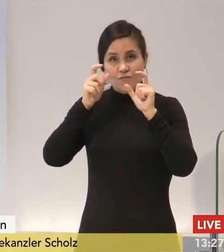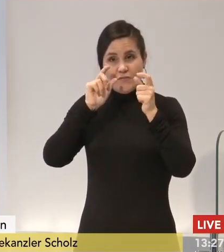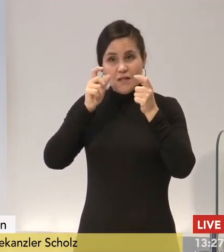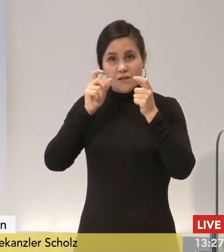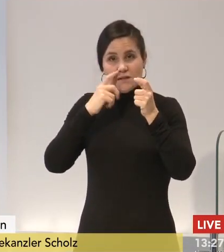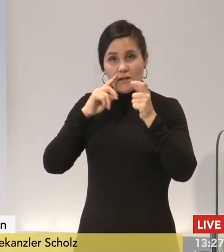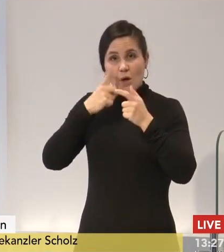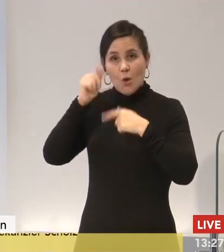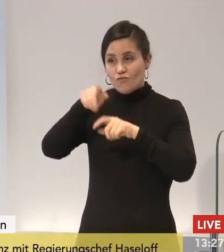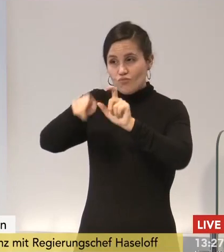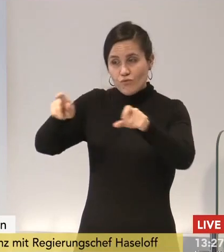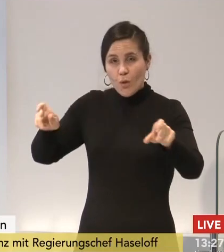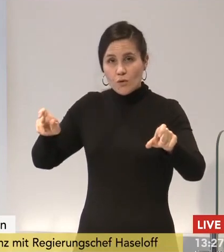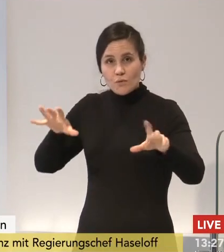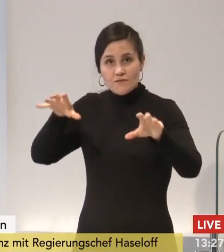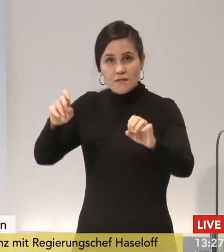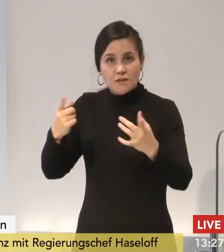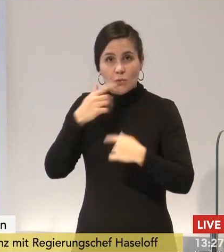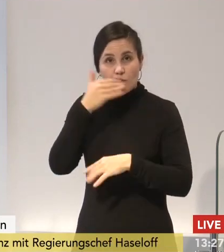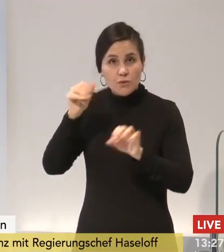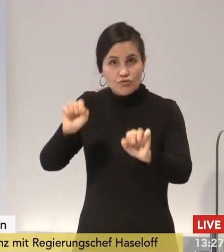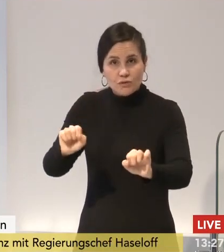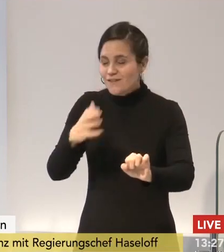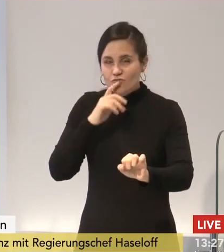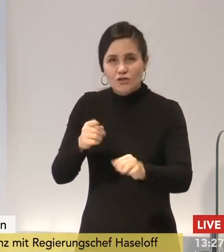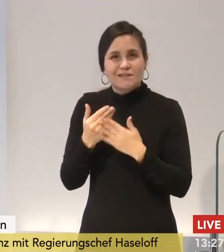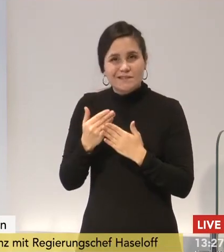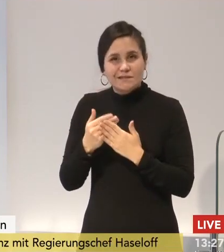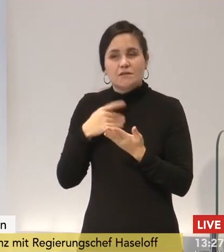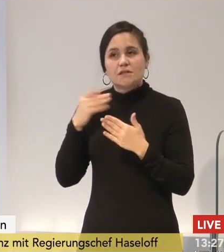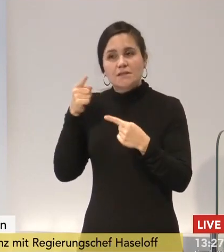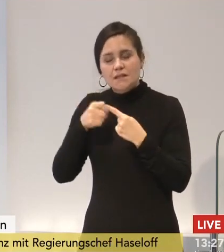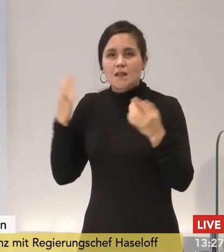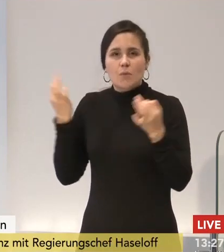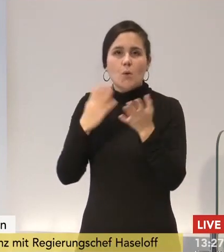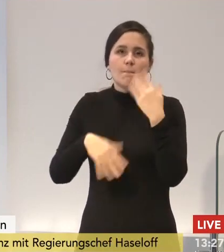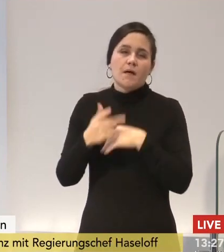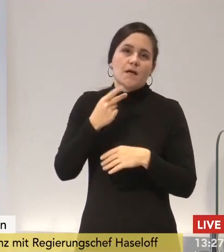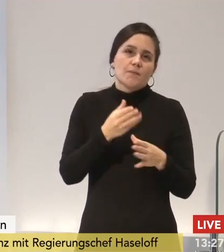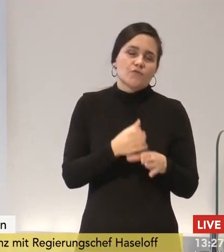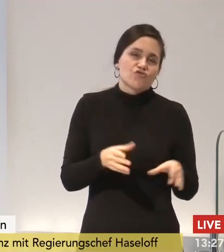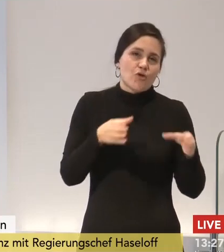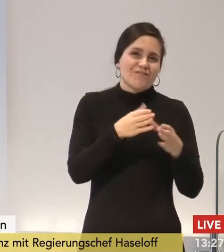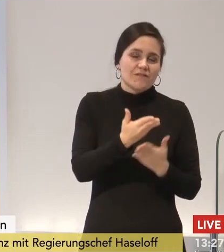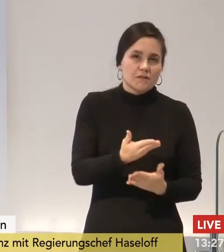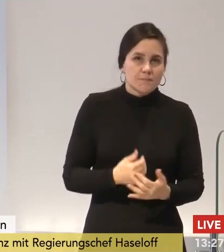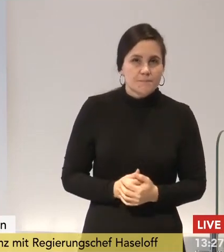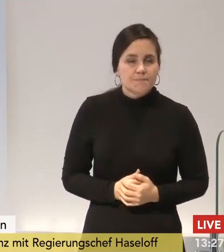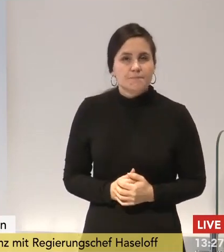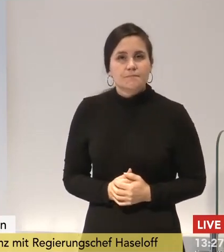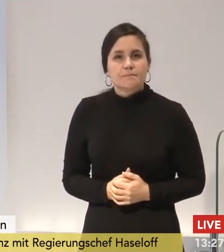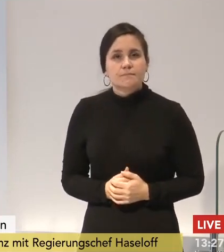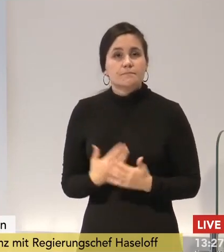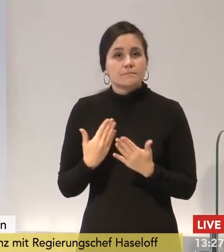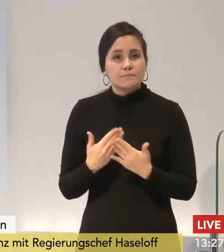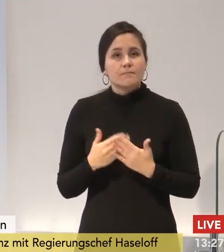einmal die Schutzmaßnahmen haben und auf der anderen Seite eben auch noch mal einen Schutz durch die Impfung. Und deswegen werden wir dazu auch alles weiter auf den Weg